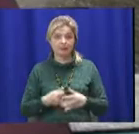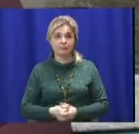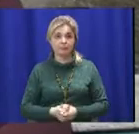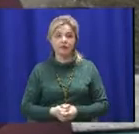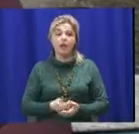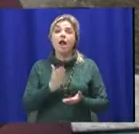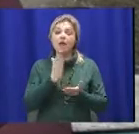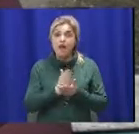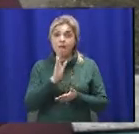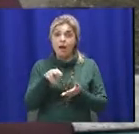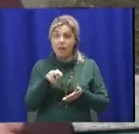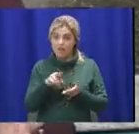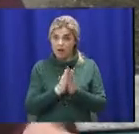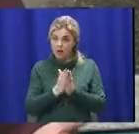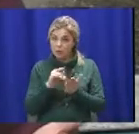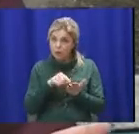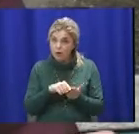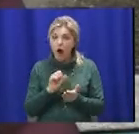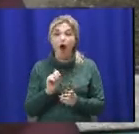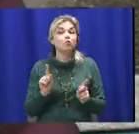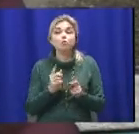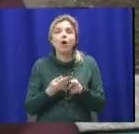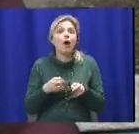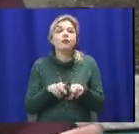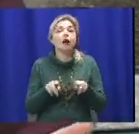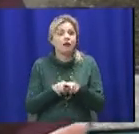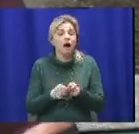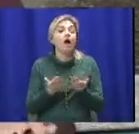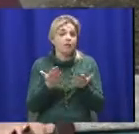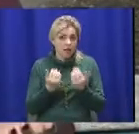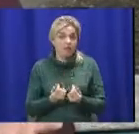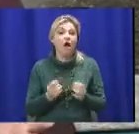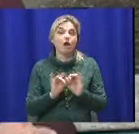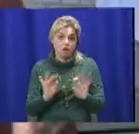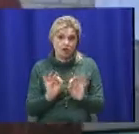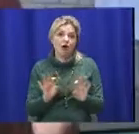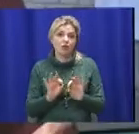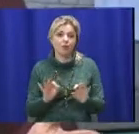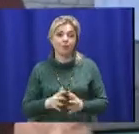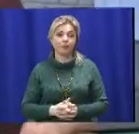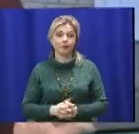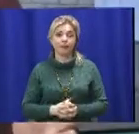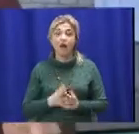є в літературі. А що це таке, навіть не все розумієте. Давайте розуміємо. Давайте